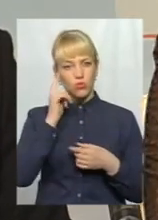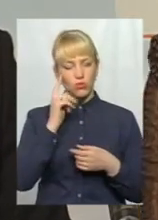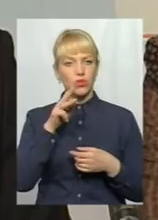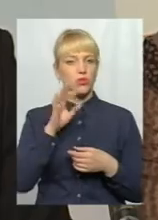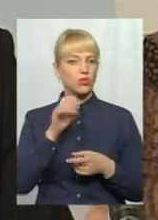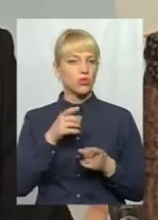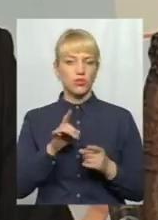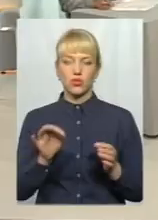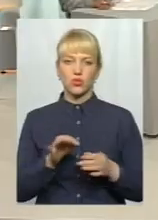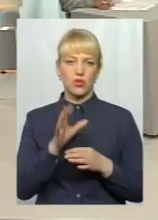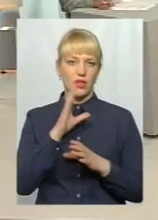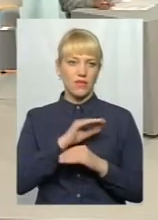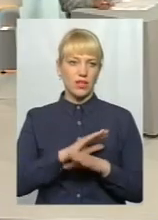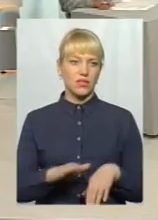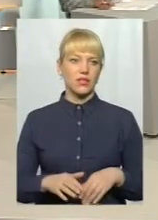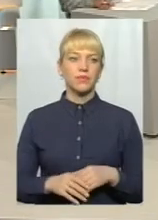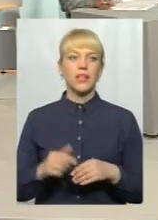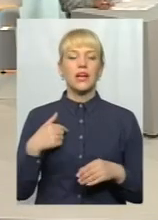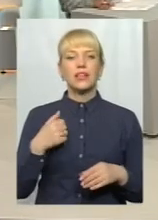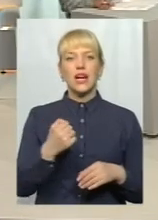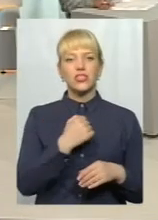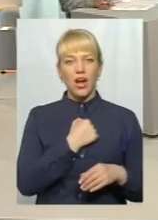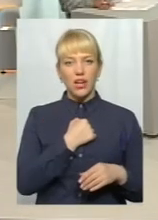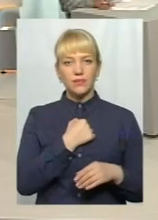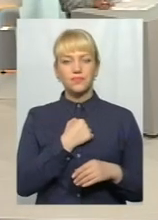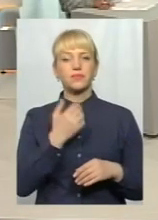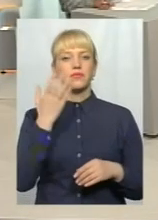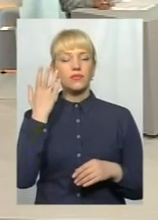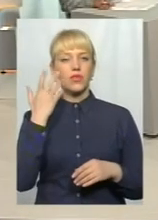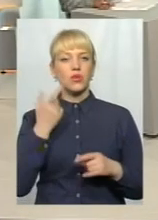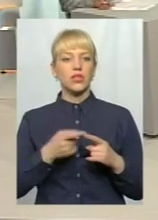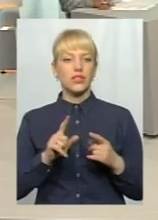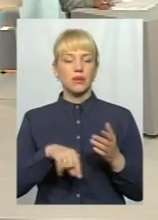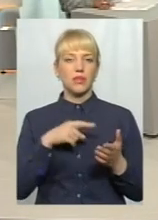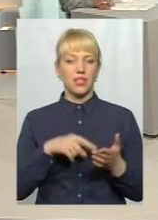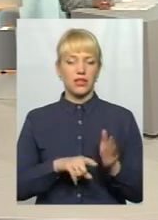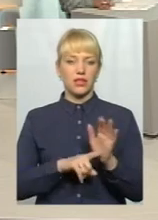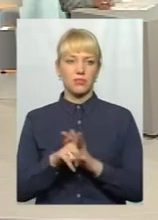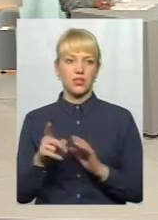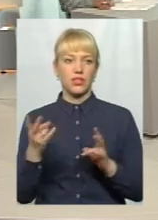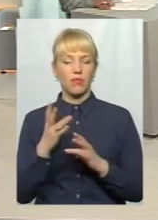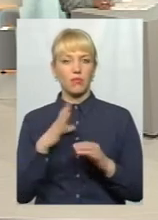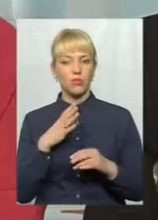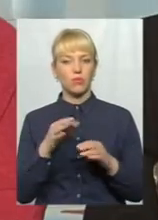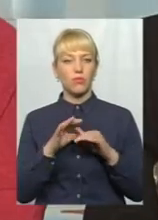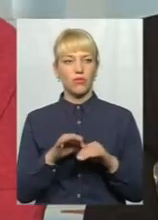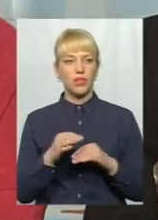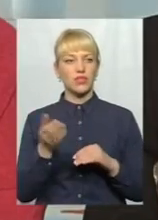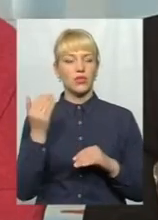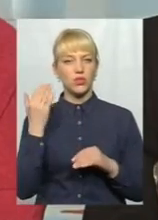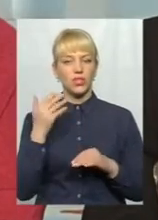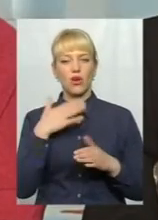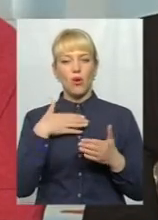дійсно нічого не вдасться. На жаль, коли це питання розпочиналося, треба було тоді провести відповідні громадські